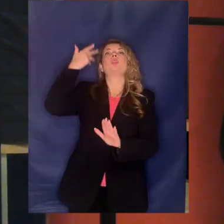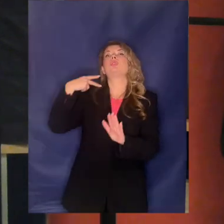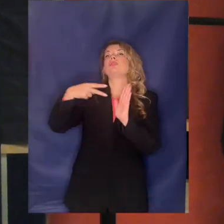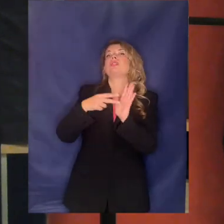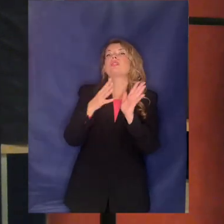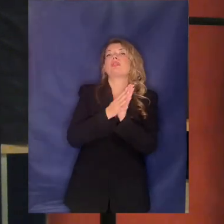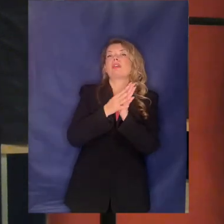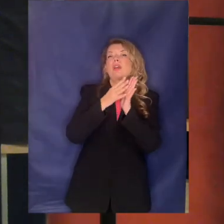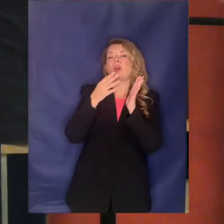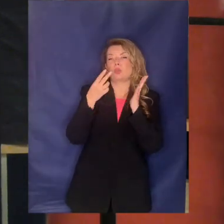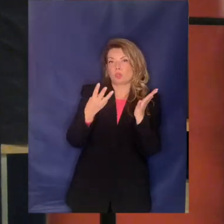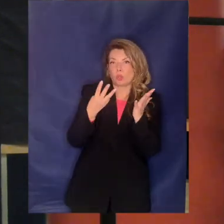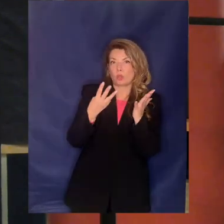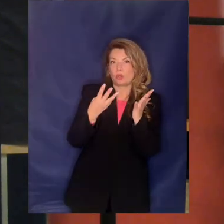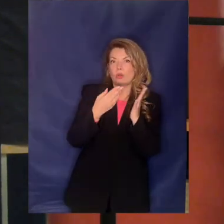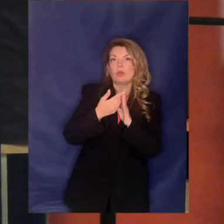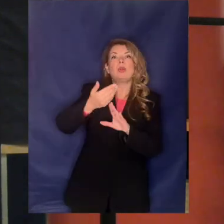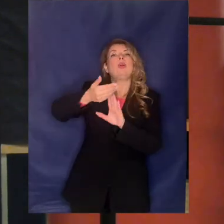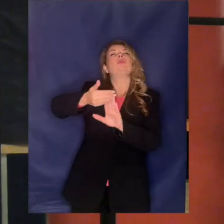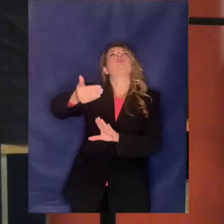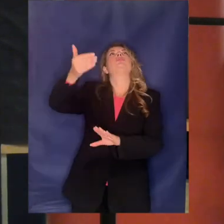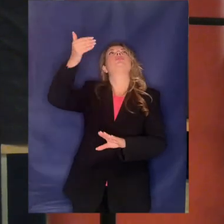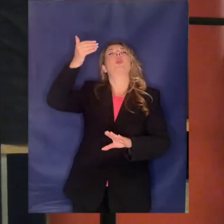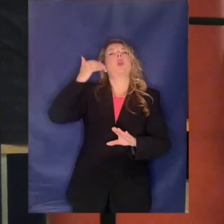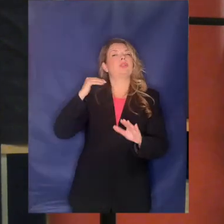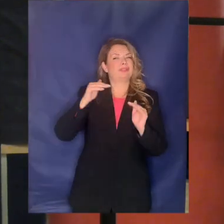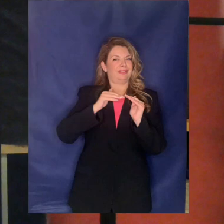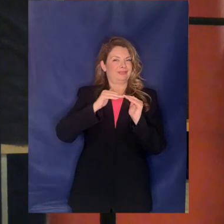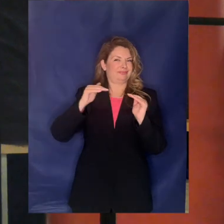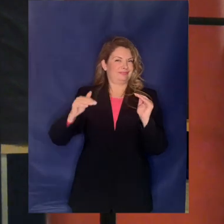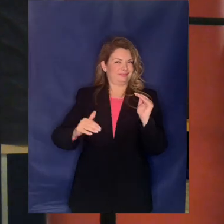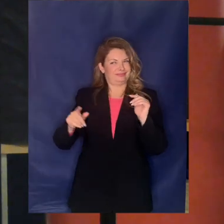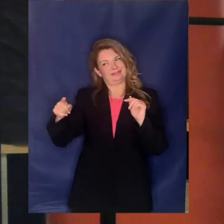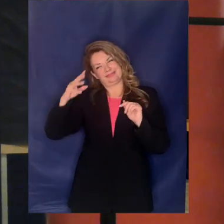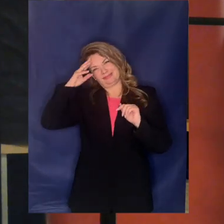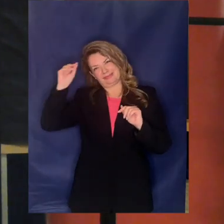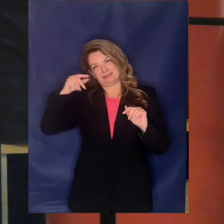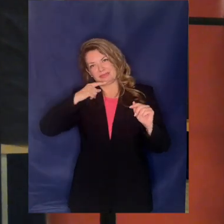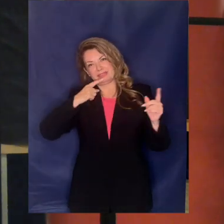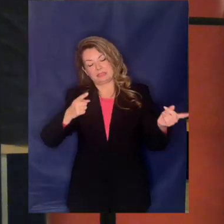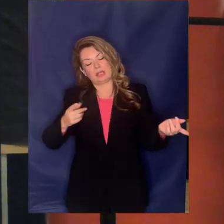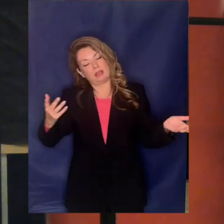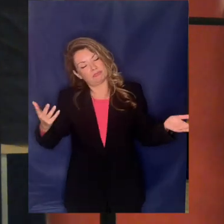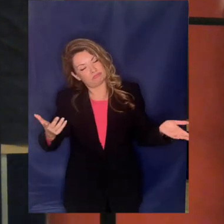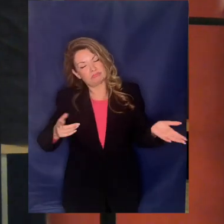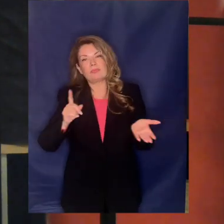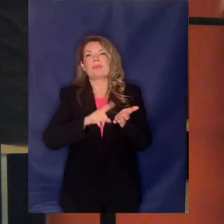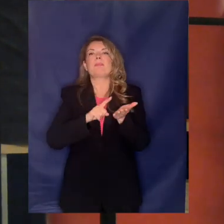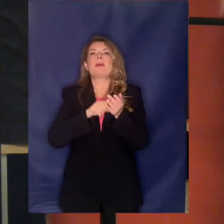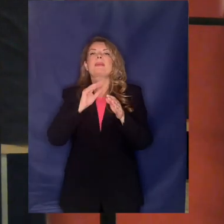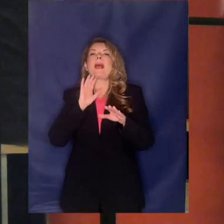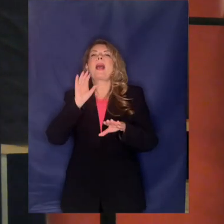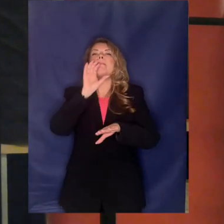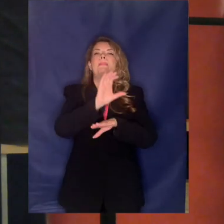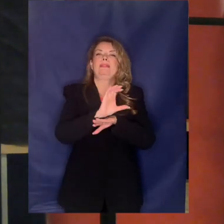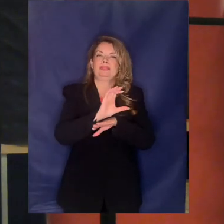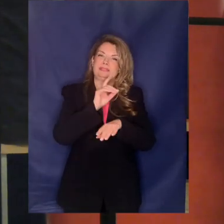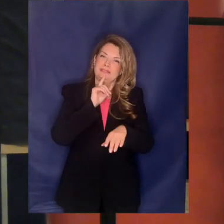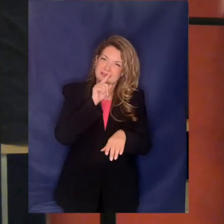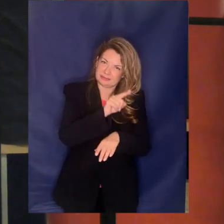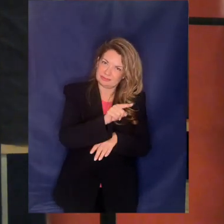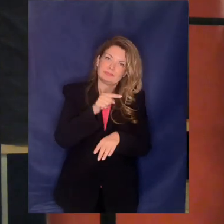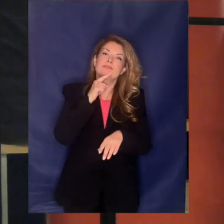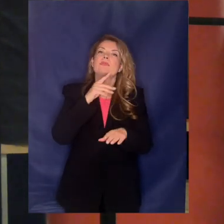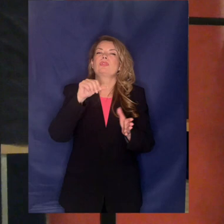ο τότε πρόεδρος της αξιωματικής αντιπολίτευσης στασόταν υπέρ της εισόδου στρατηγικού επενδυτής στην ΕΙΔΑΠΕΙΑΦ και